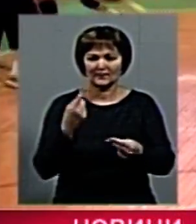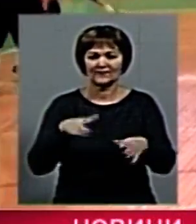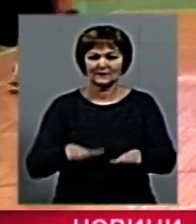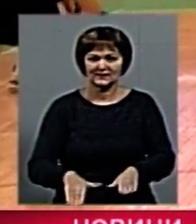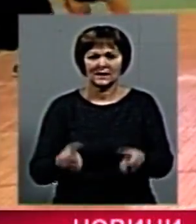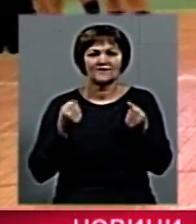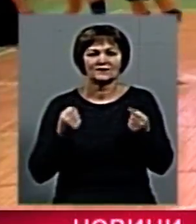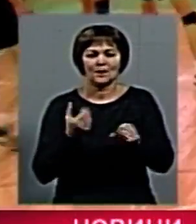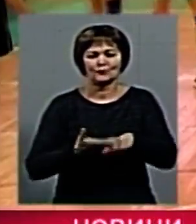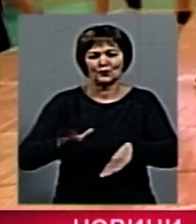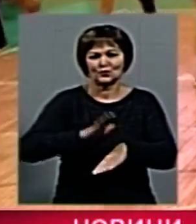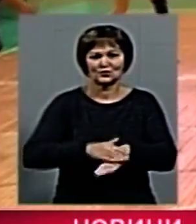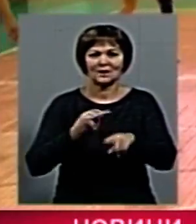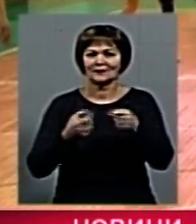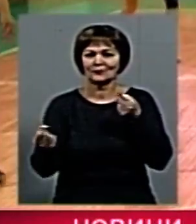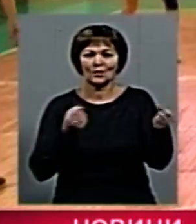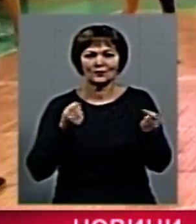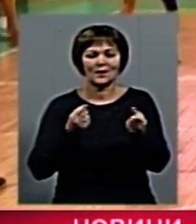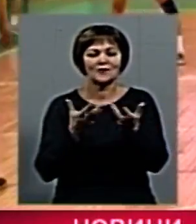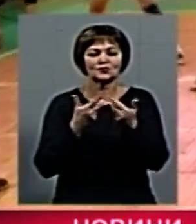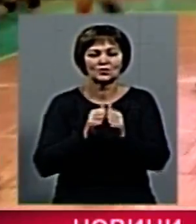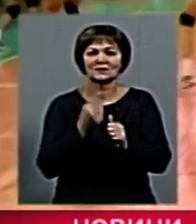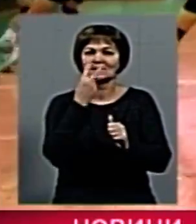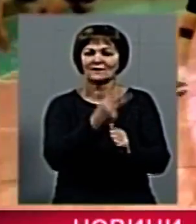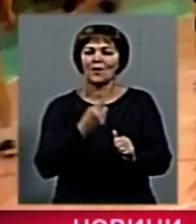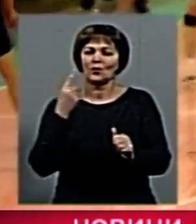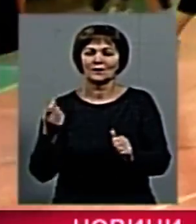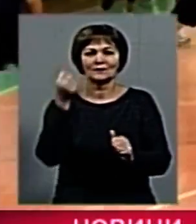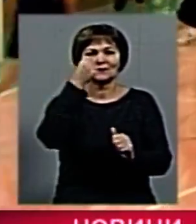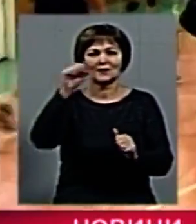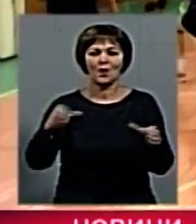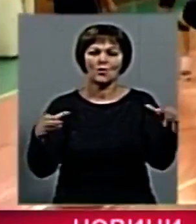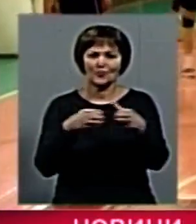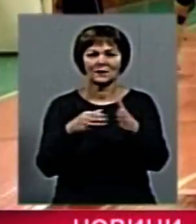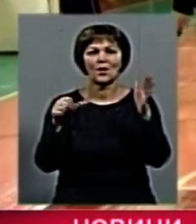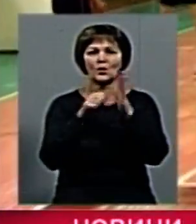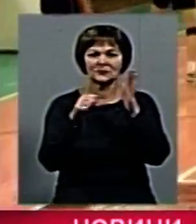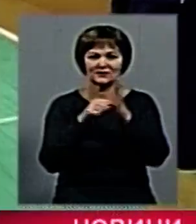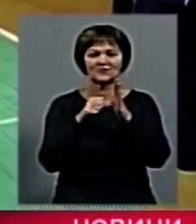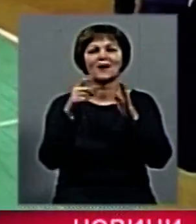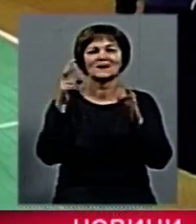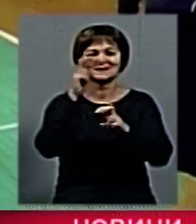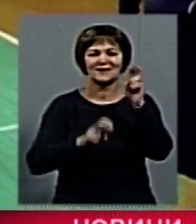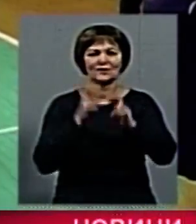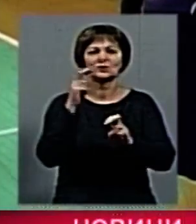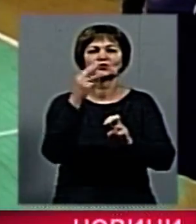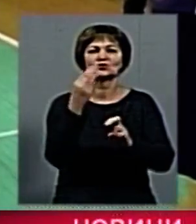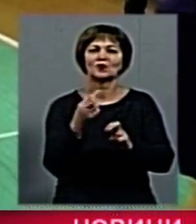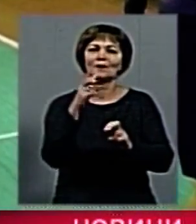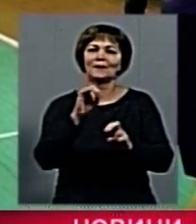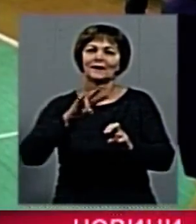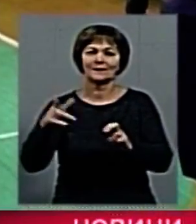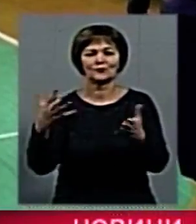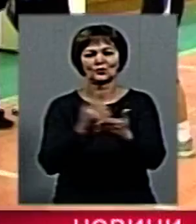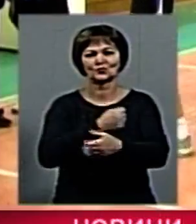В напруженій безкомпромісній боротьбі з рахунком 2-1 перемогла команда Коростенського щебеневого заводу. Вона і отримала